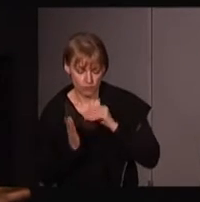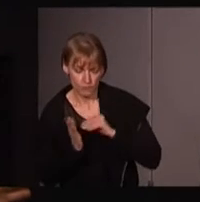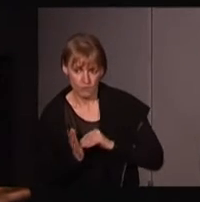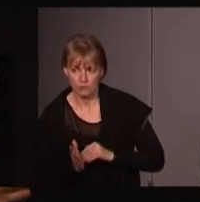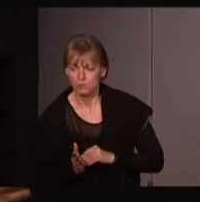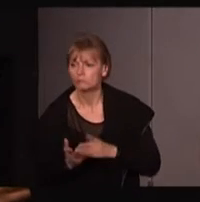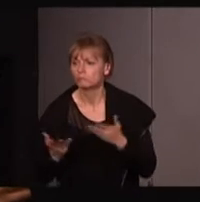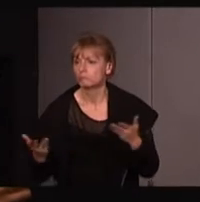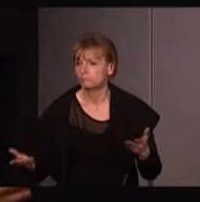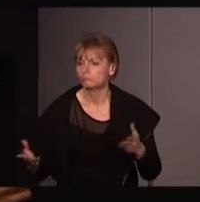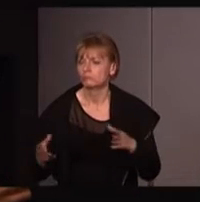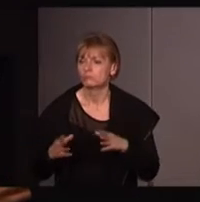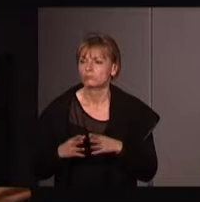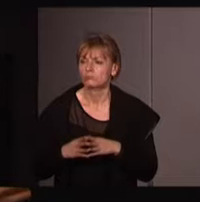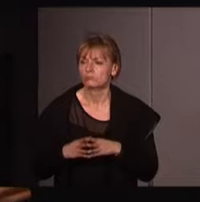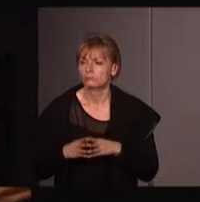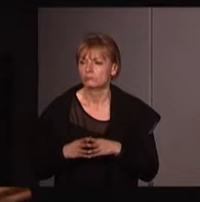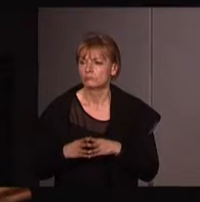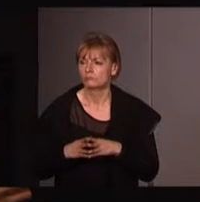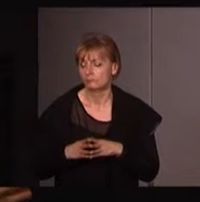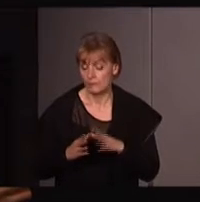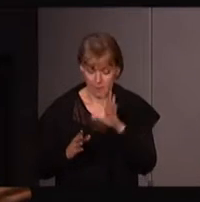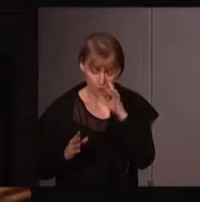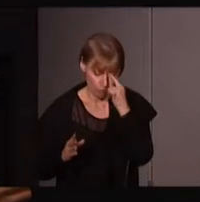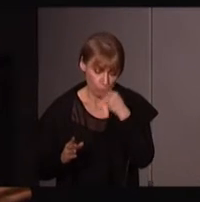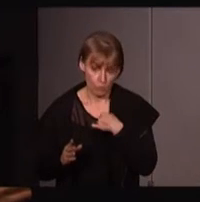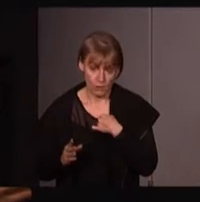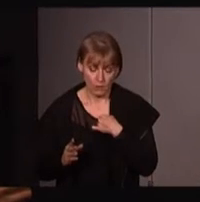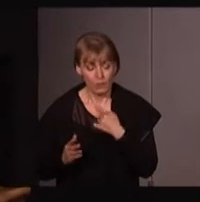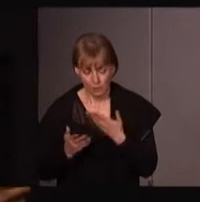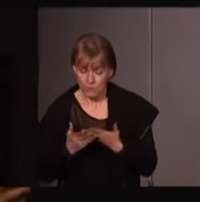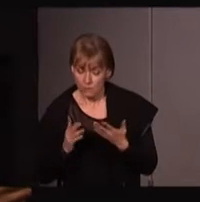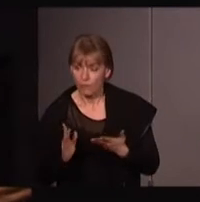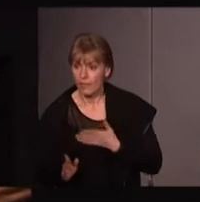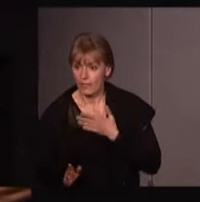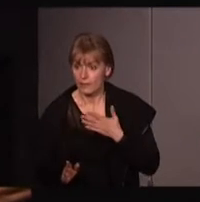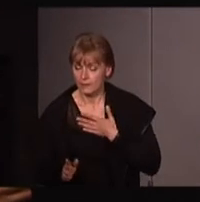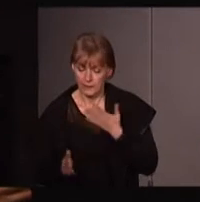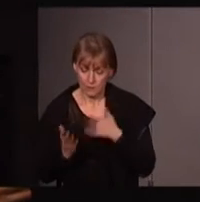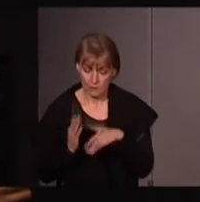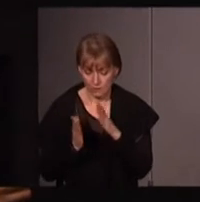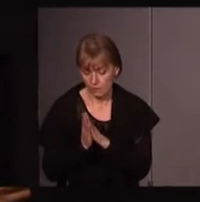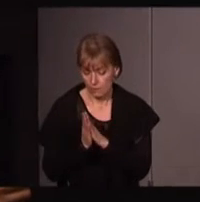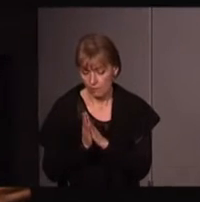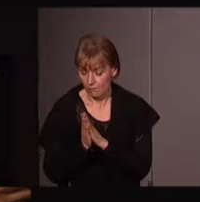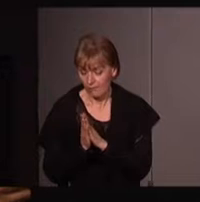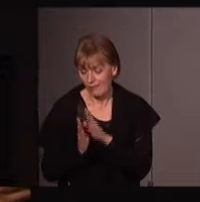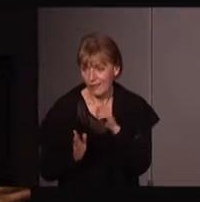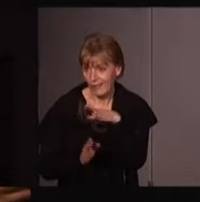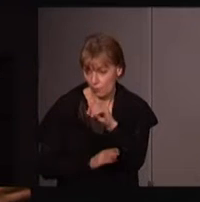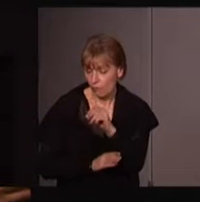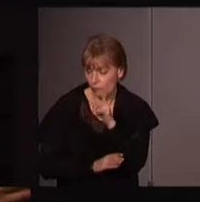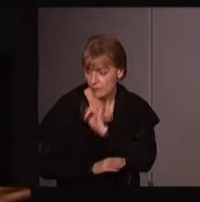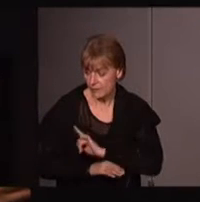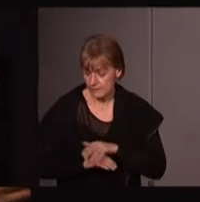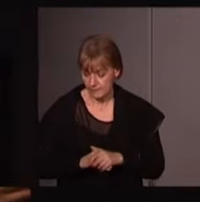À savoir que, et c'est pour moi une des choses les plus intéressantes, enfin une des choses très intéressantes en tout cas dans cet écoféminisme, c'est